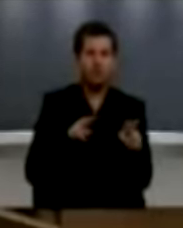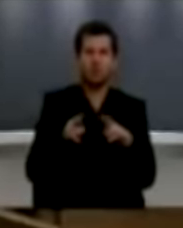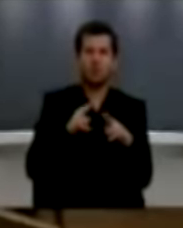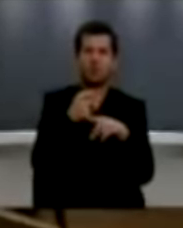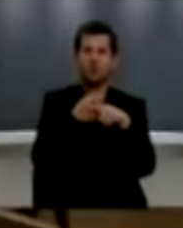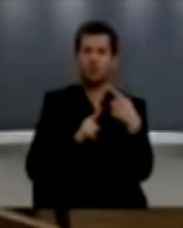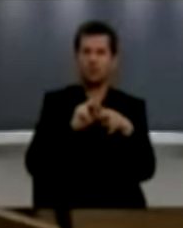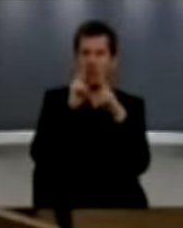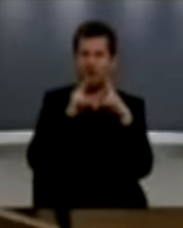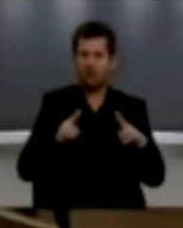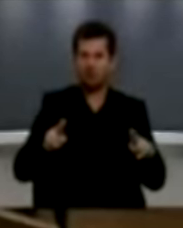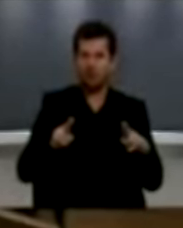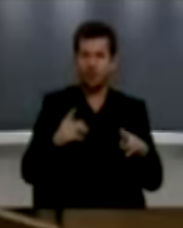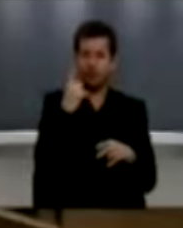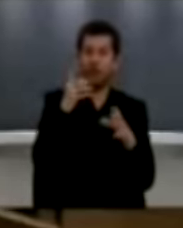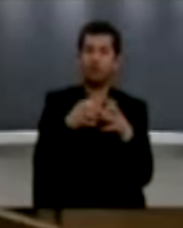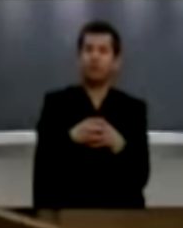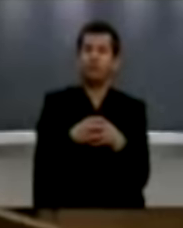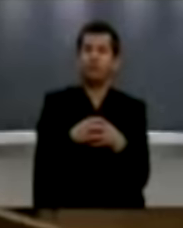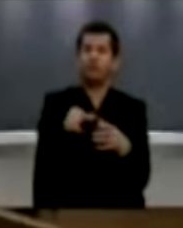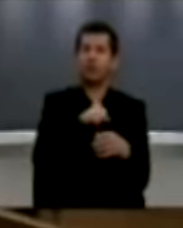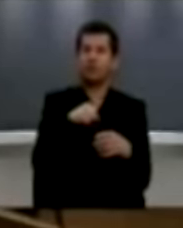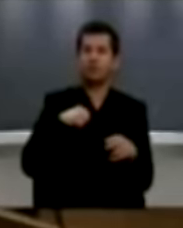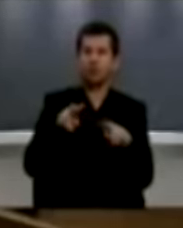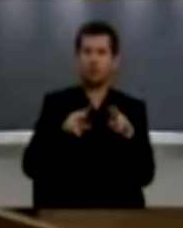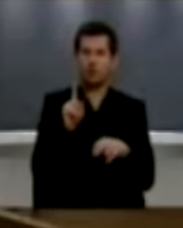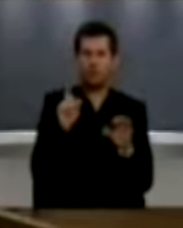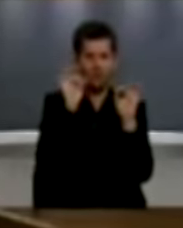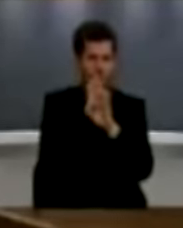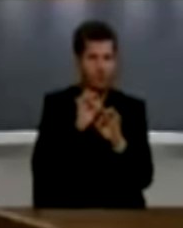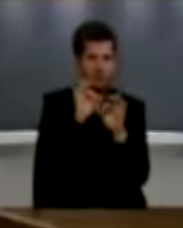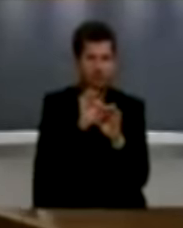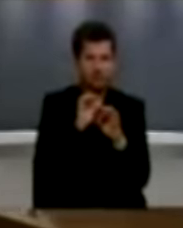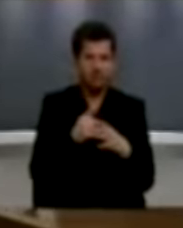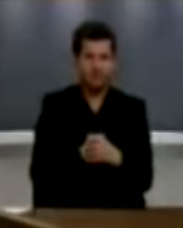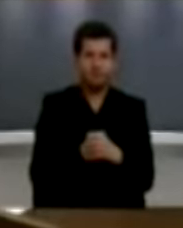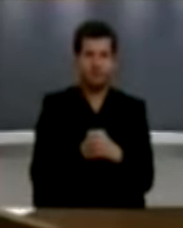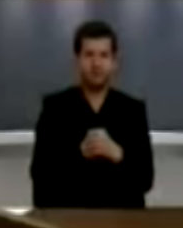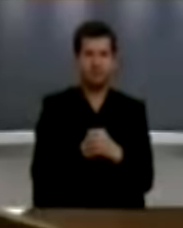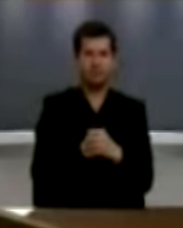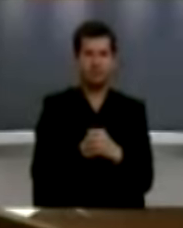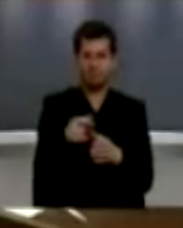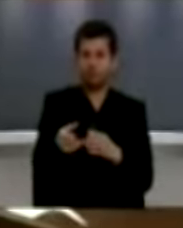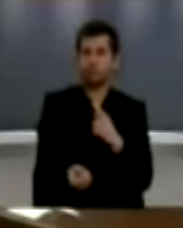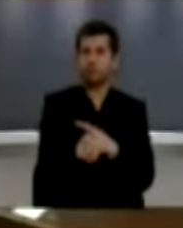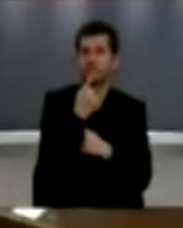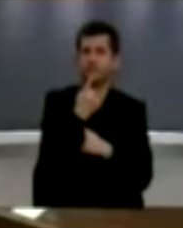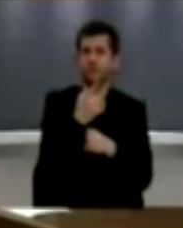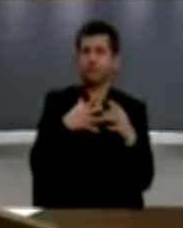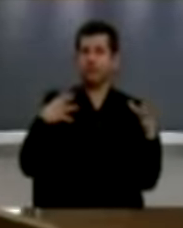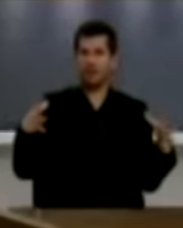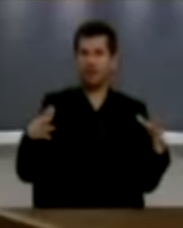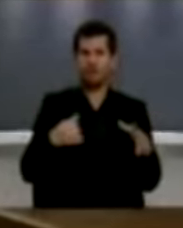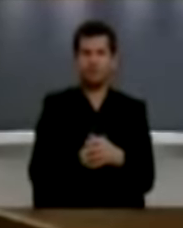dërkomtare një etnike me gjuku vetë vetën. Kjo nuk ka ndohë. Dhe kjo është precedent jashtë zakon i shtimalë. Më